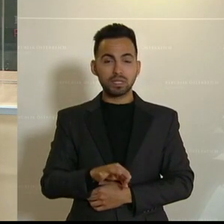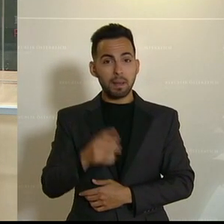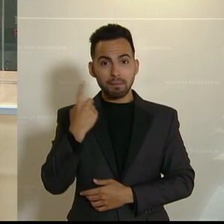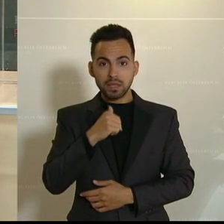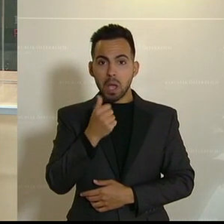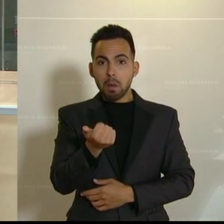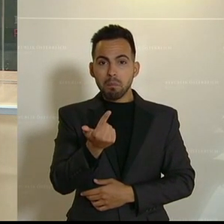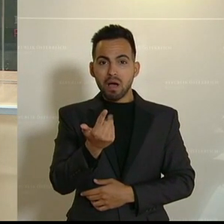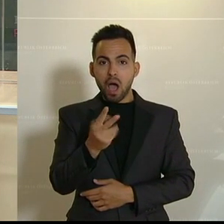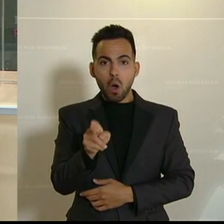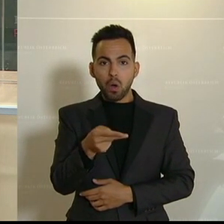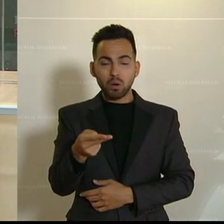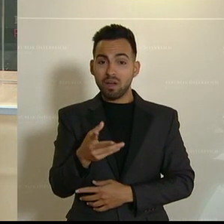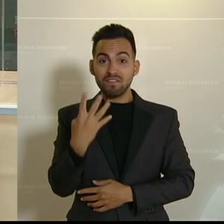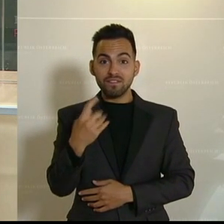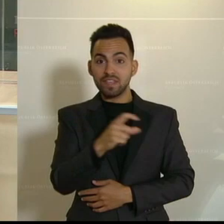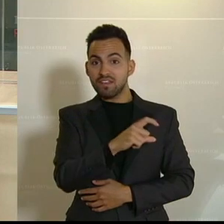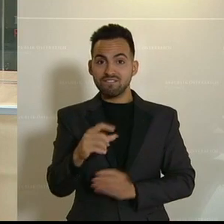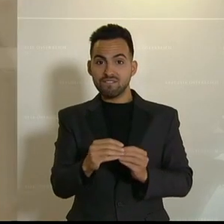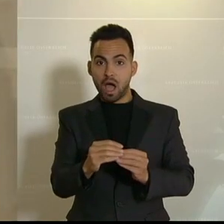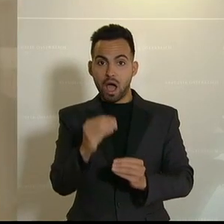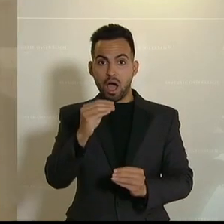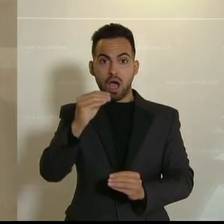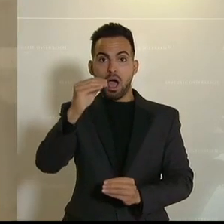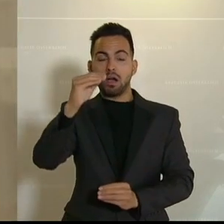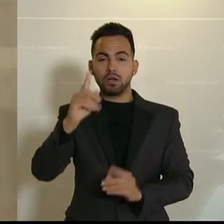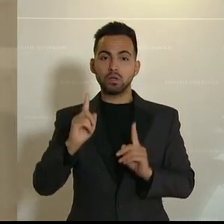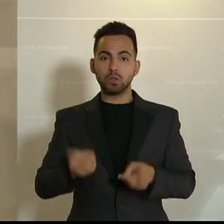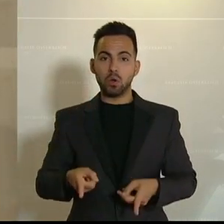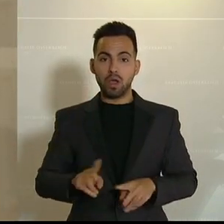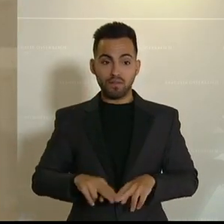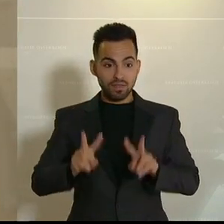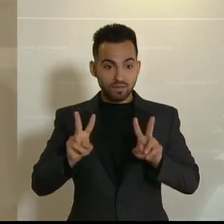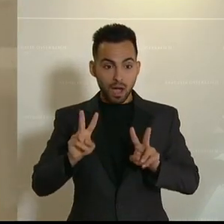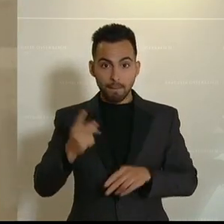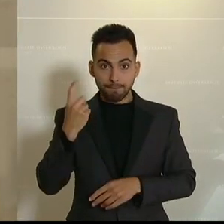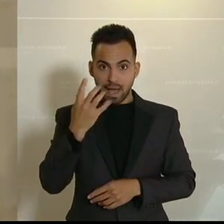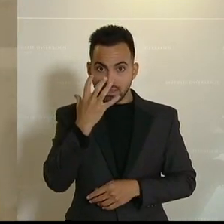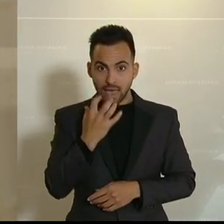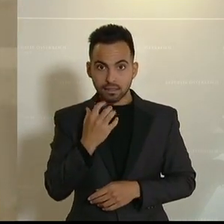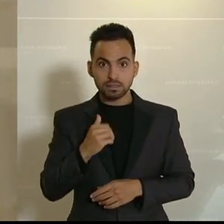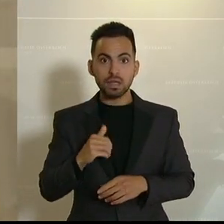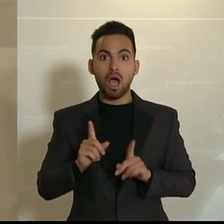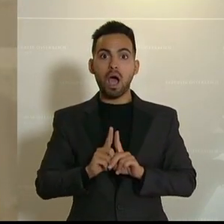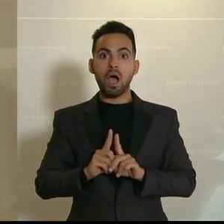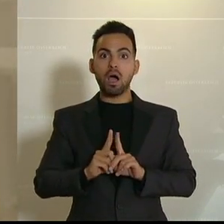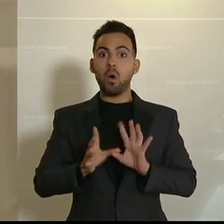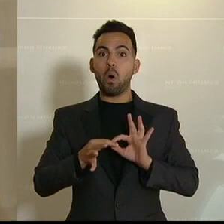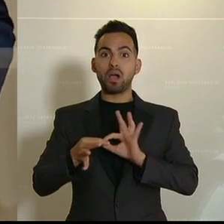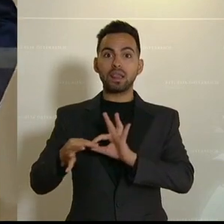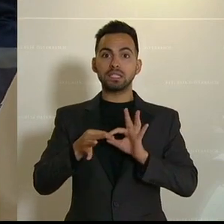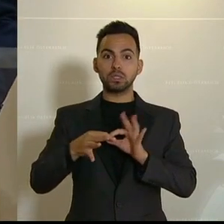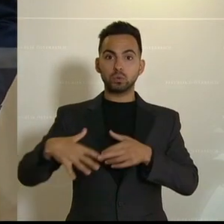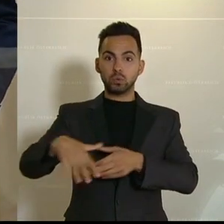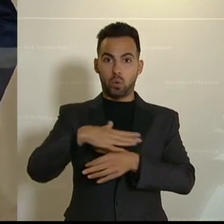paar Euro mehr, sondern das ist das Vierfache. Das heißt, wenn wir es ernst nehmen mit der Verfassung, wenn wir wollen, dass diese Organisation,